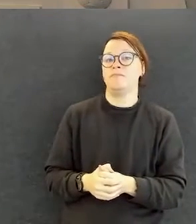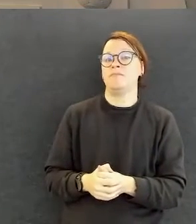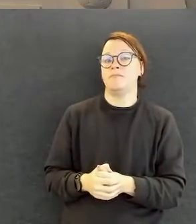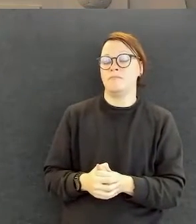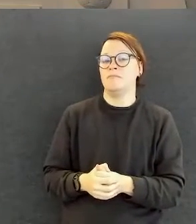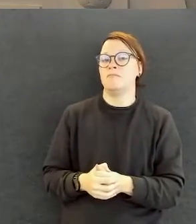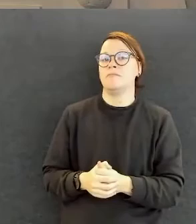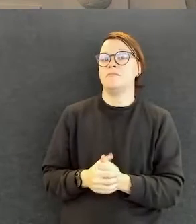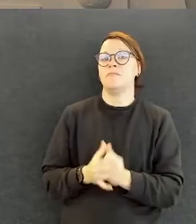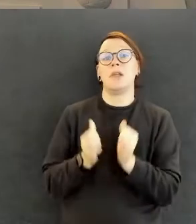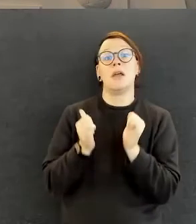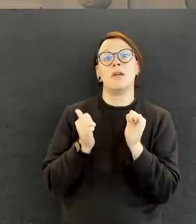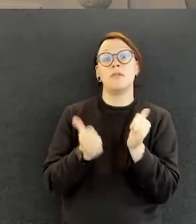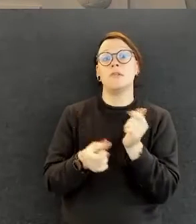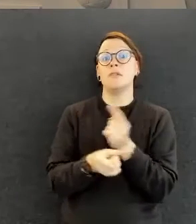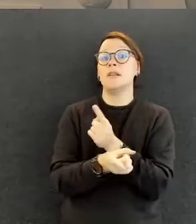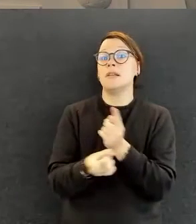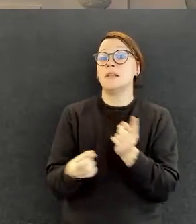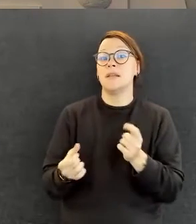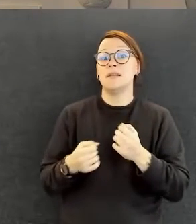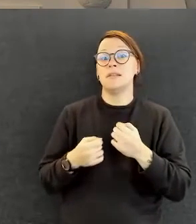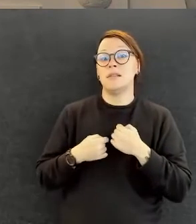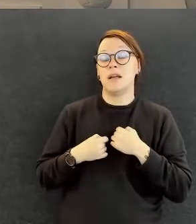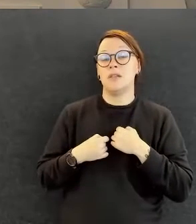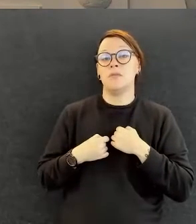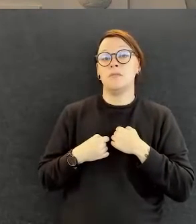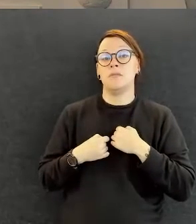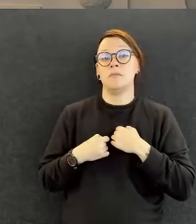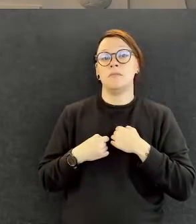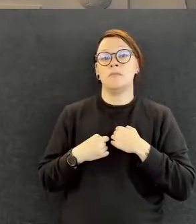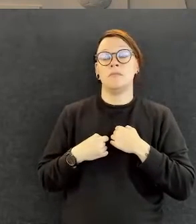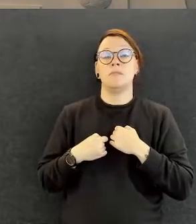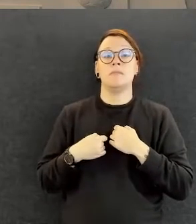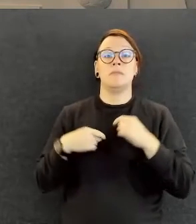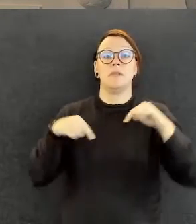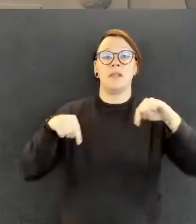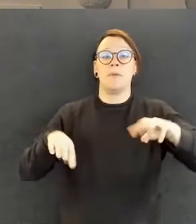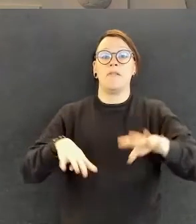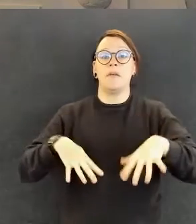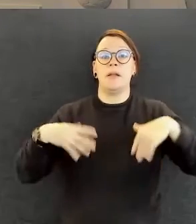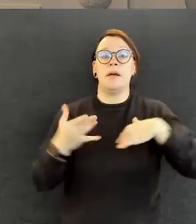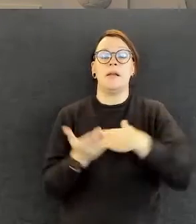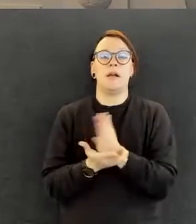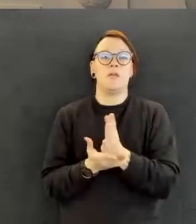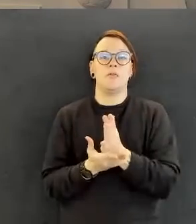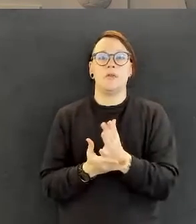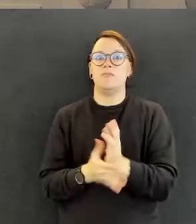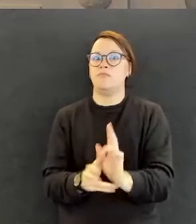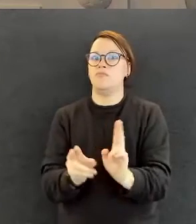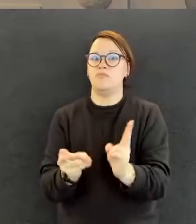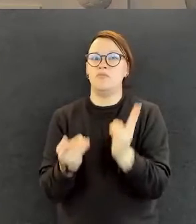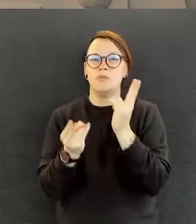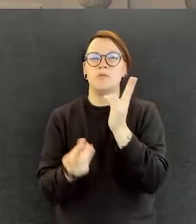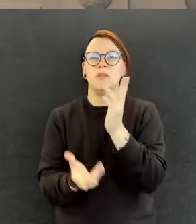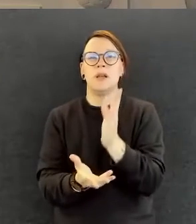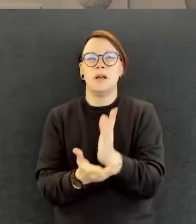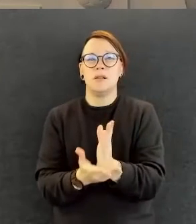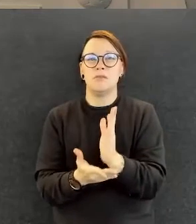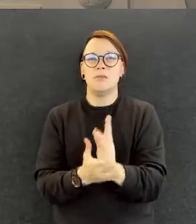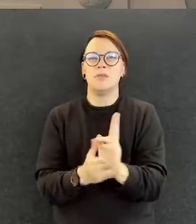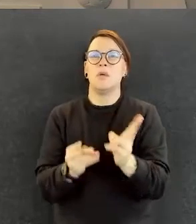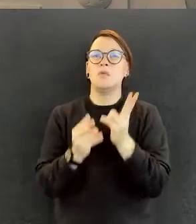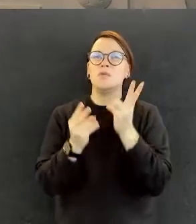Toivottavasti saitte meidän webinaarista mielenkiintoisia näkökulmia ja vähän evästä